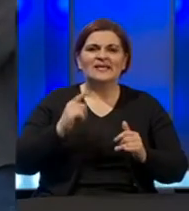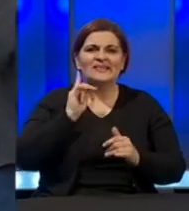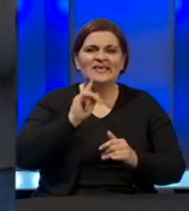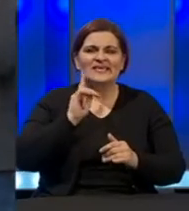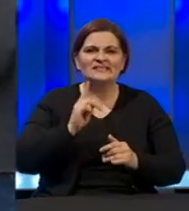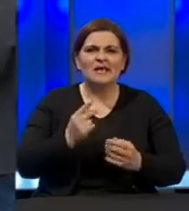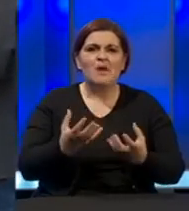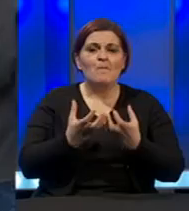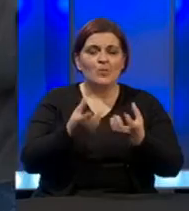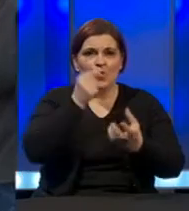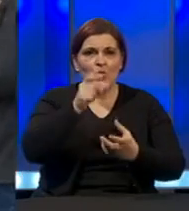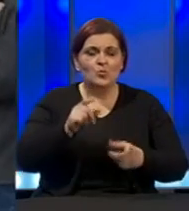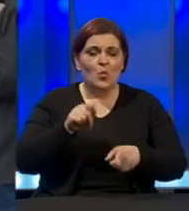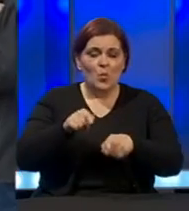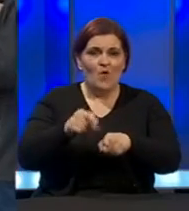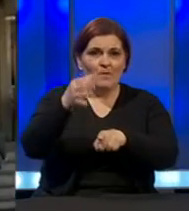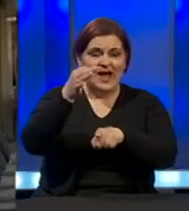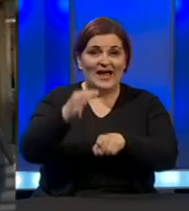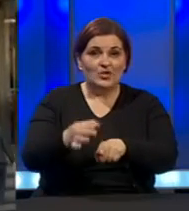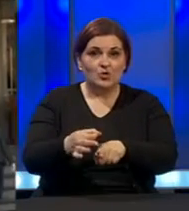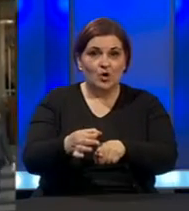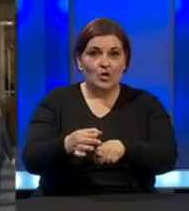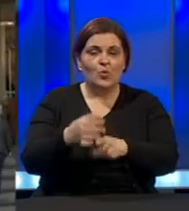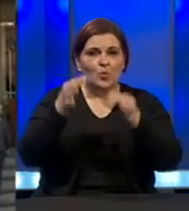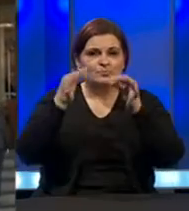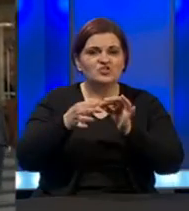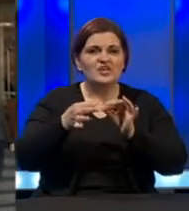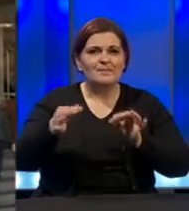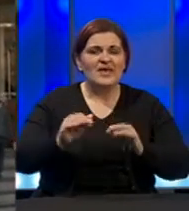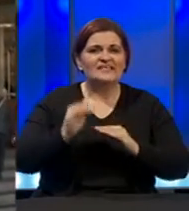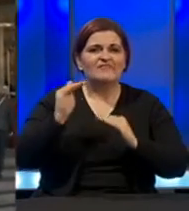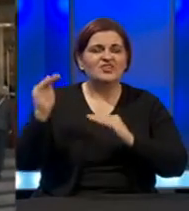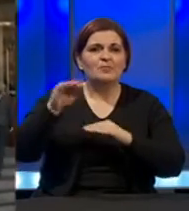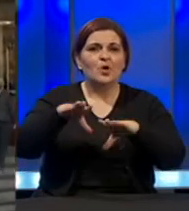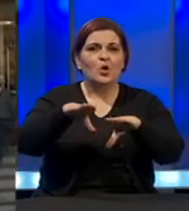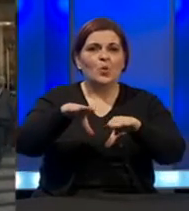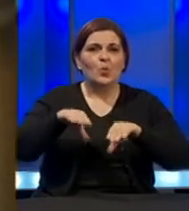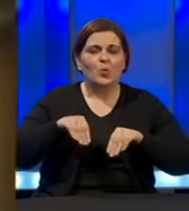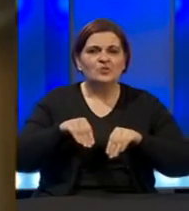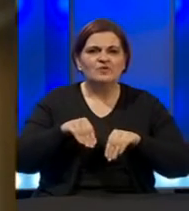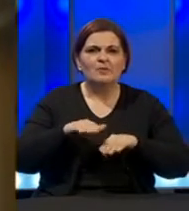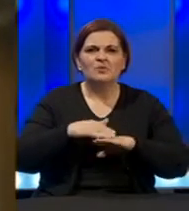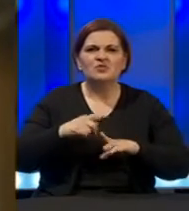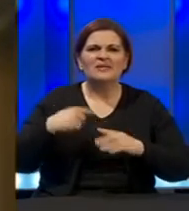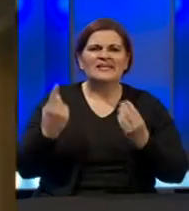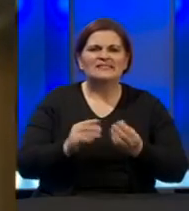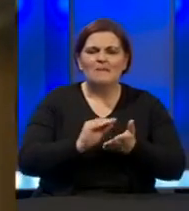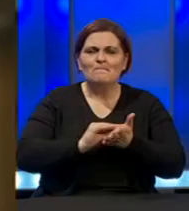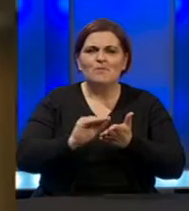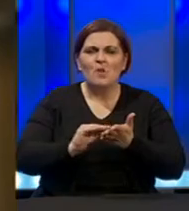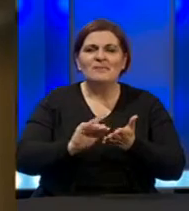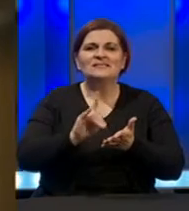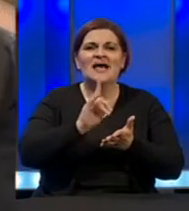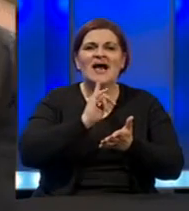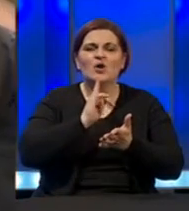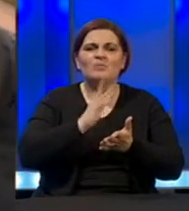najmogoljudnija lokalna zajednica u Zajničko-Dobojskom kantonu, uz poštivanje mjera sa viši nivoa usvojio je počeo implementirati čitav set propisa kojim